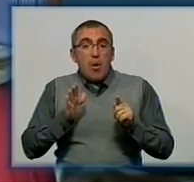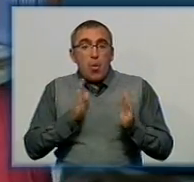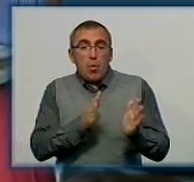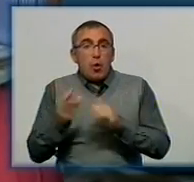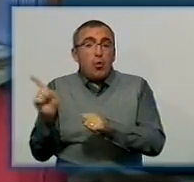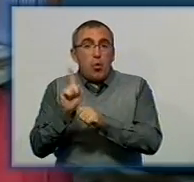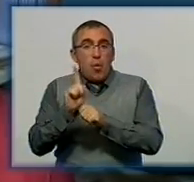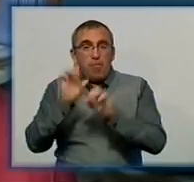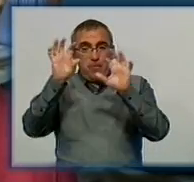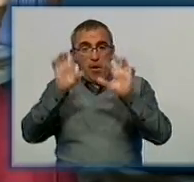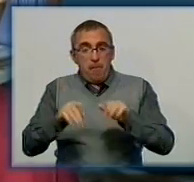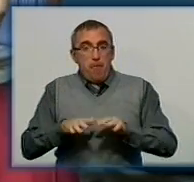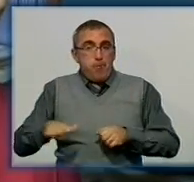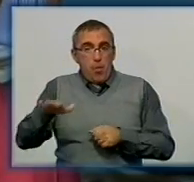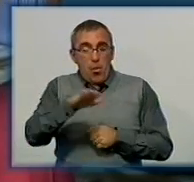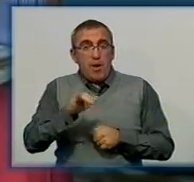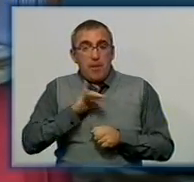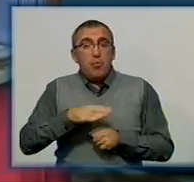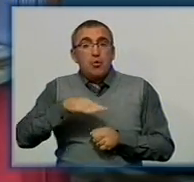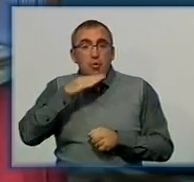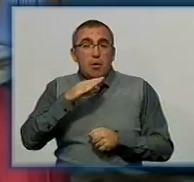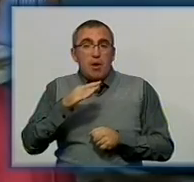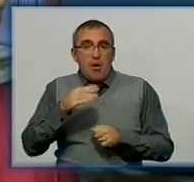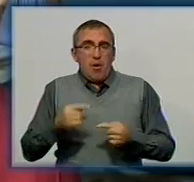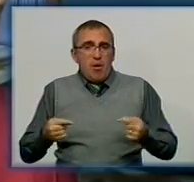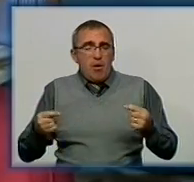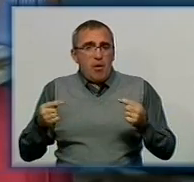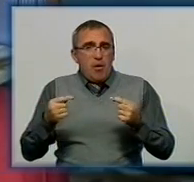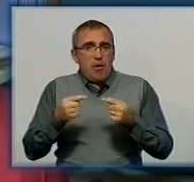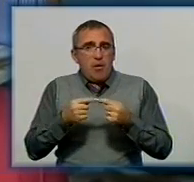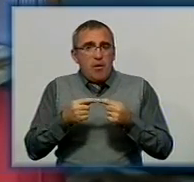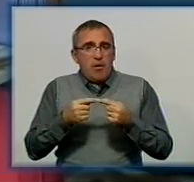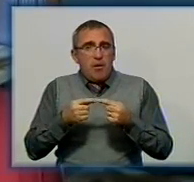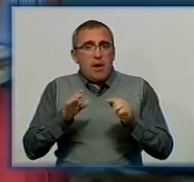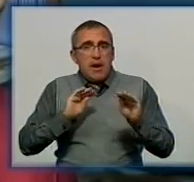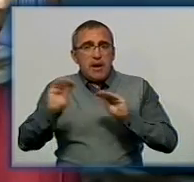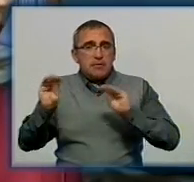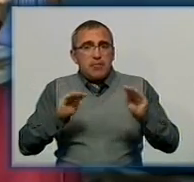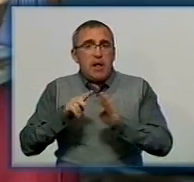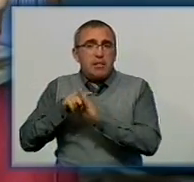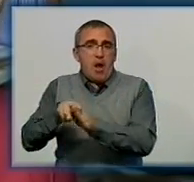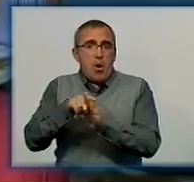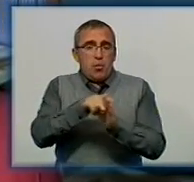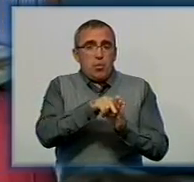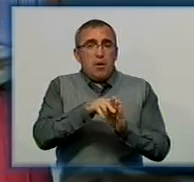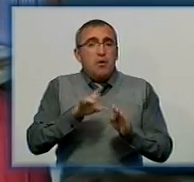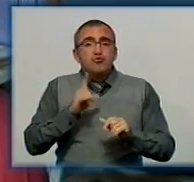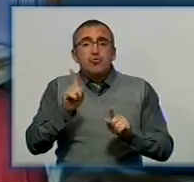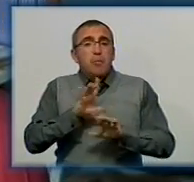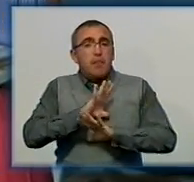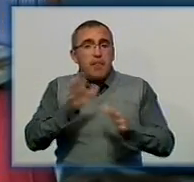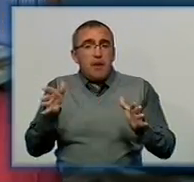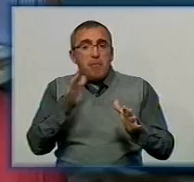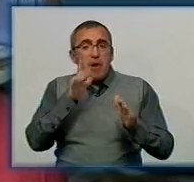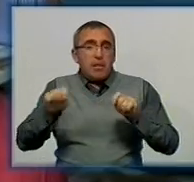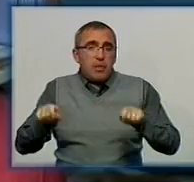в правовому полі проводився і був достатньо оптимизуваний з точки зрення розпределення нагрузки. І щоб не було моментів